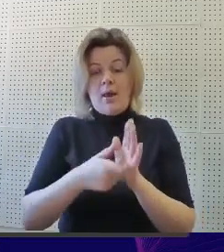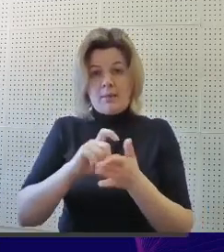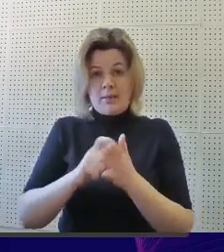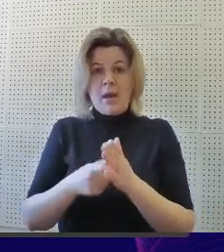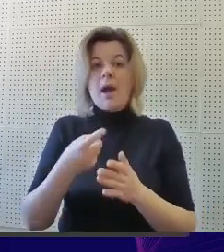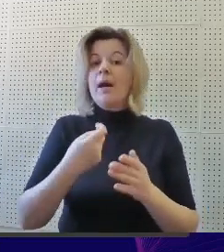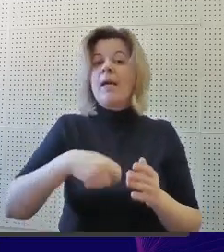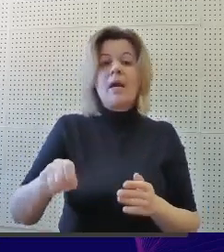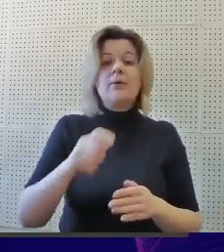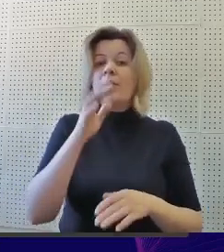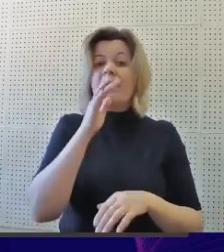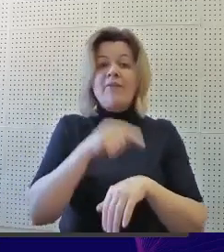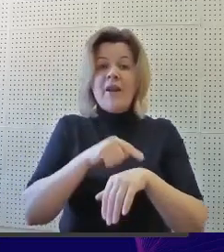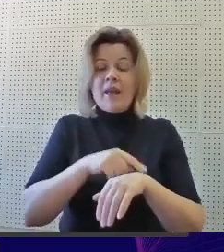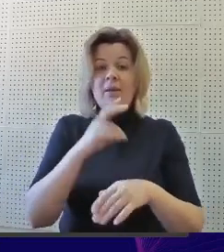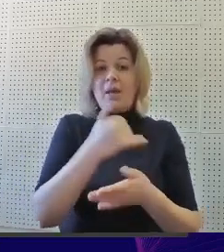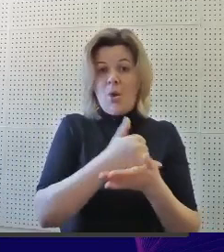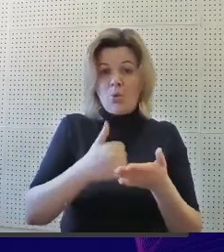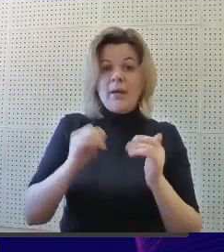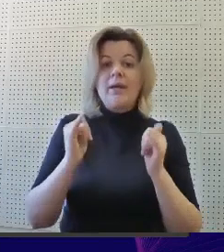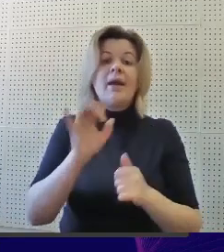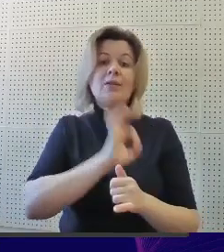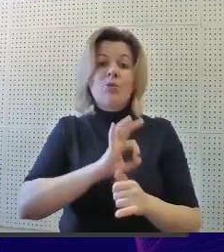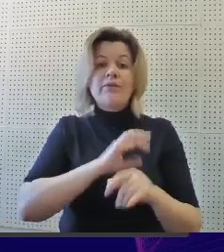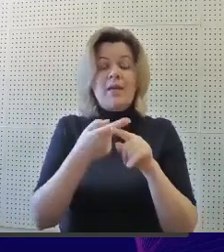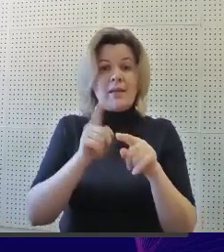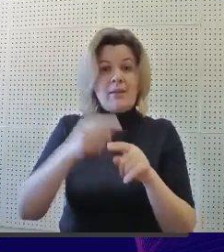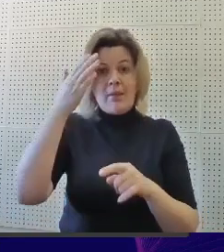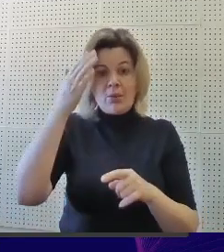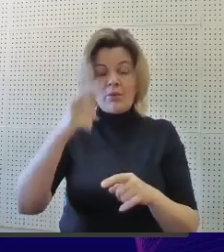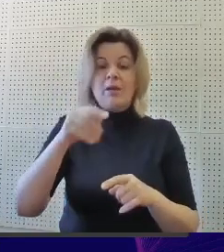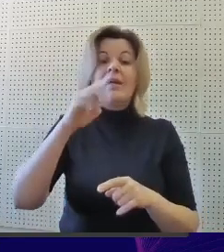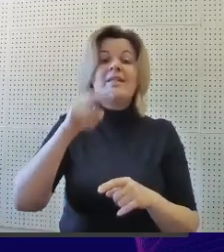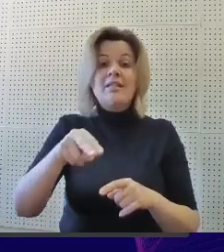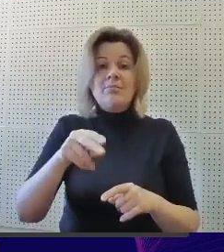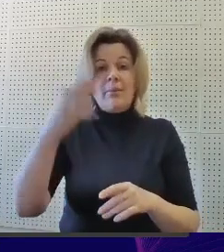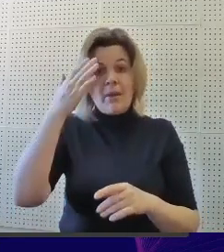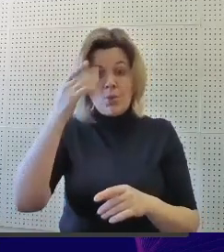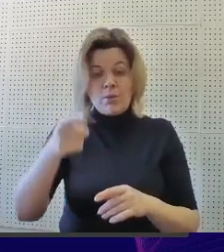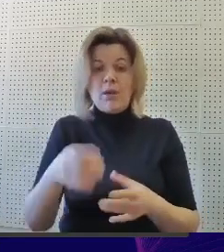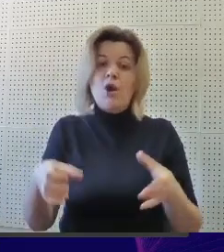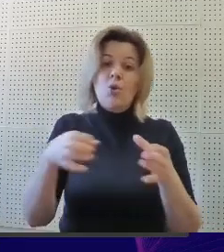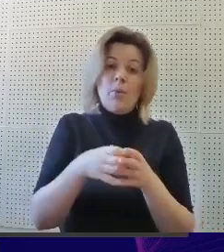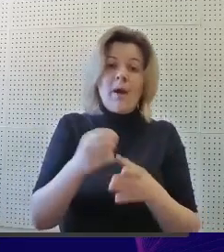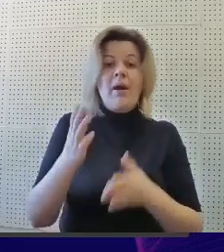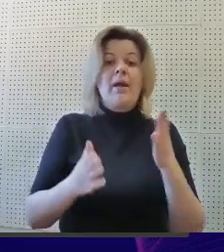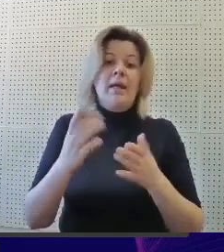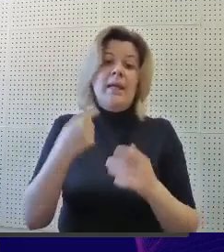класс. Рекомендуемое время на уроке для использования данной методики, тип методики,